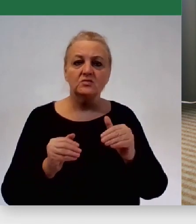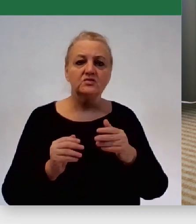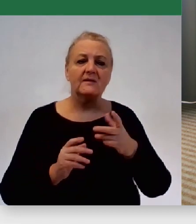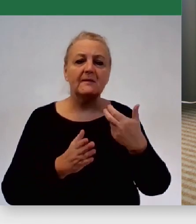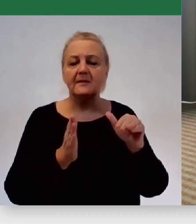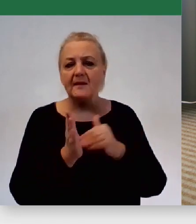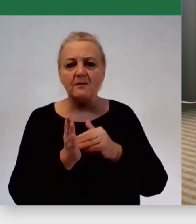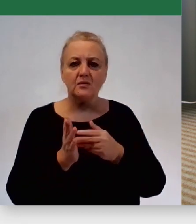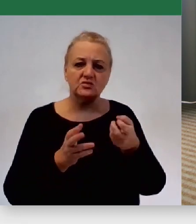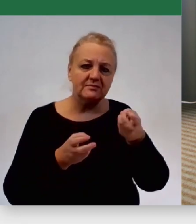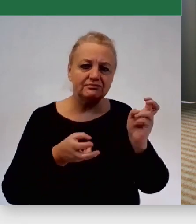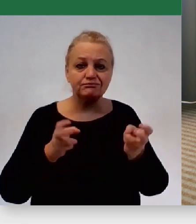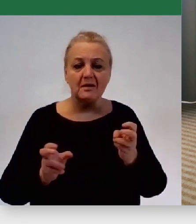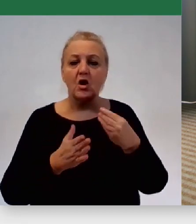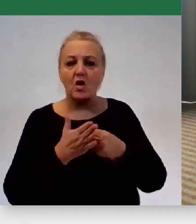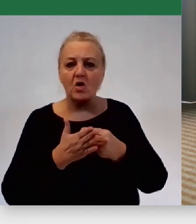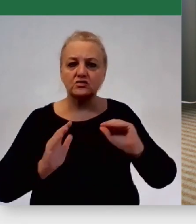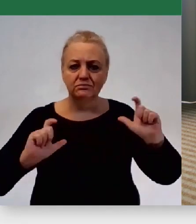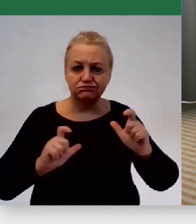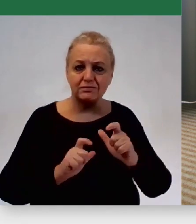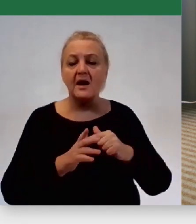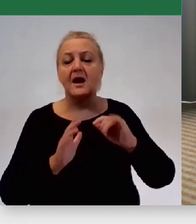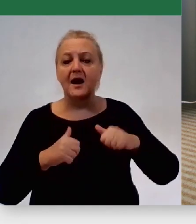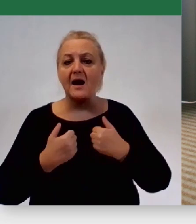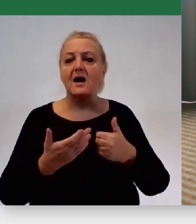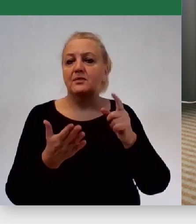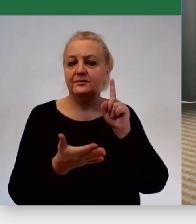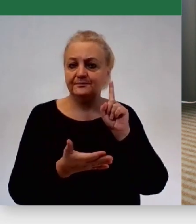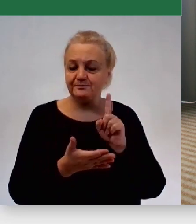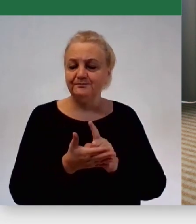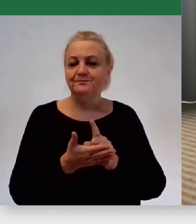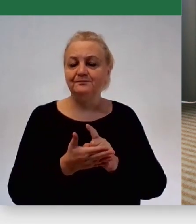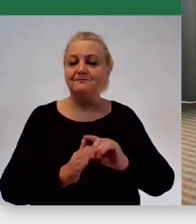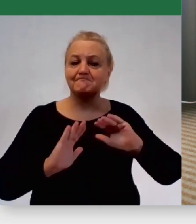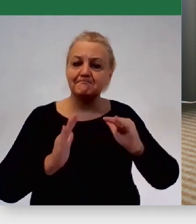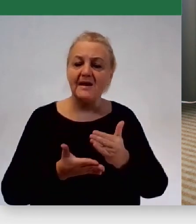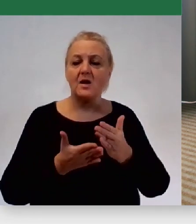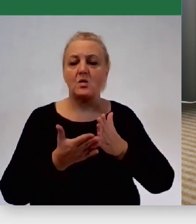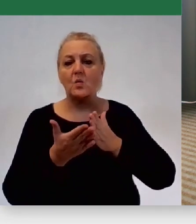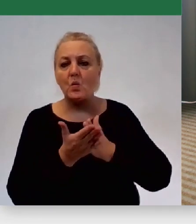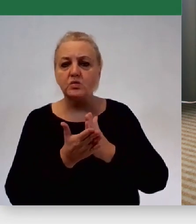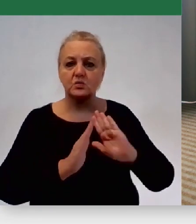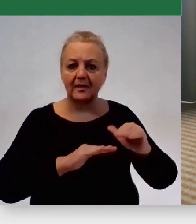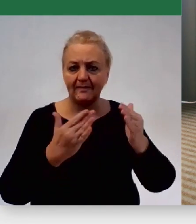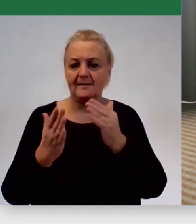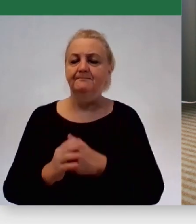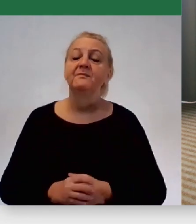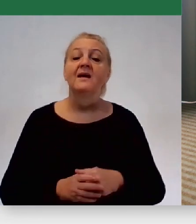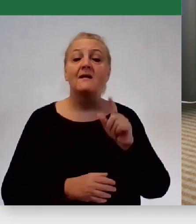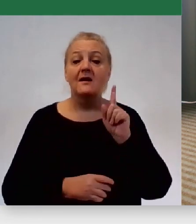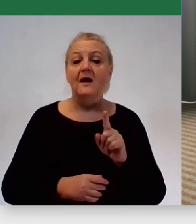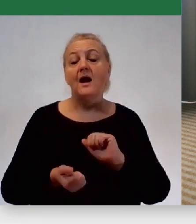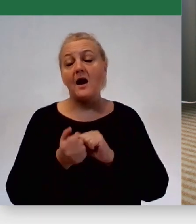można uciąć koszty i tak dalej po to, żeby minimalny zestaw usług doprowadzić. Lub możemy